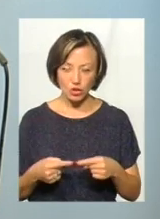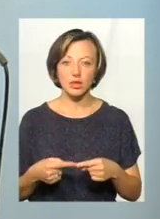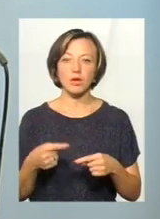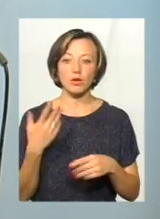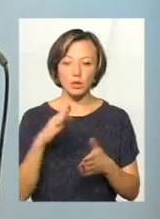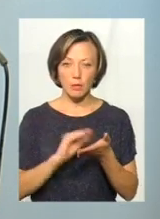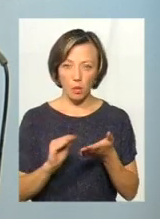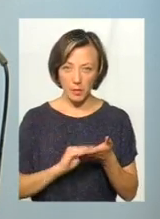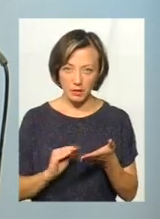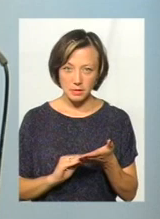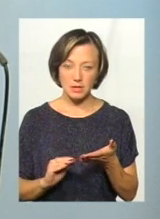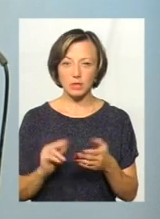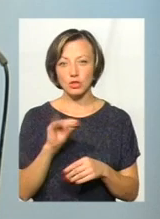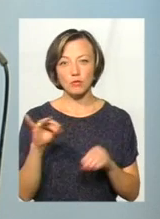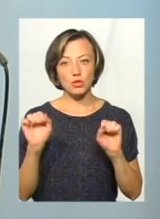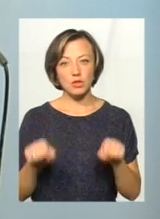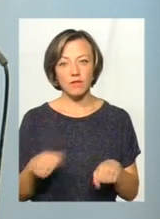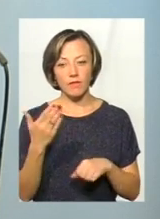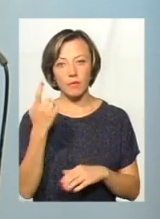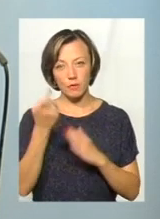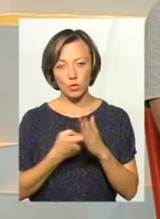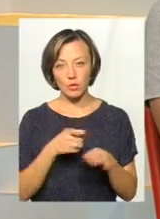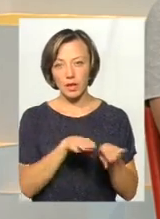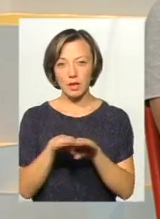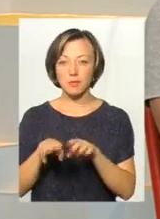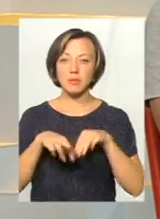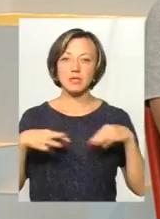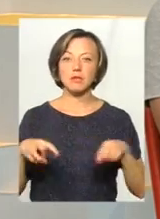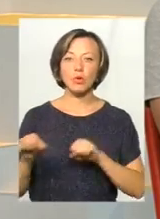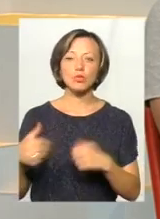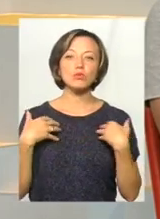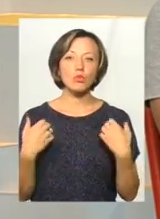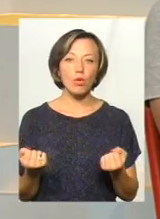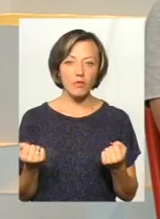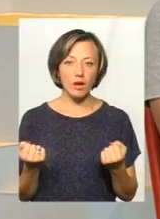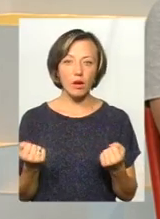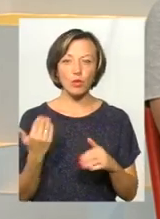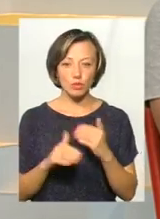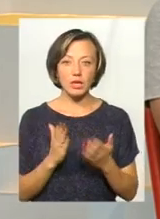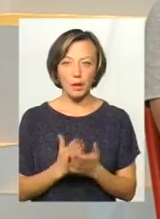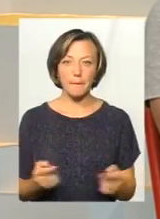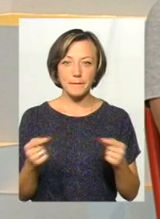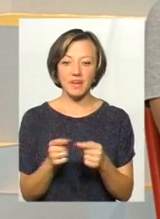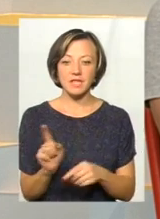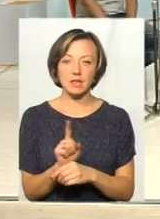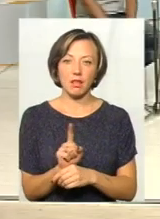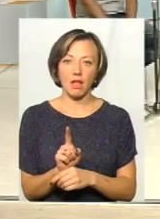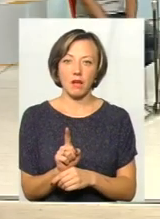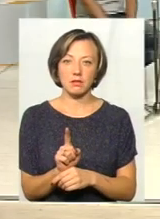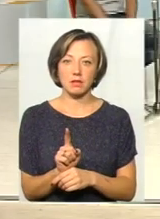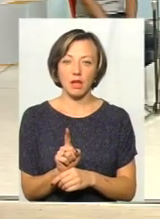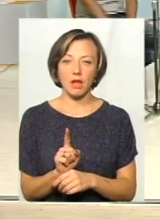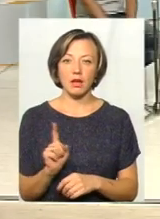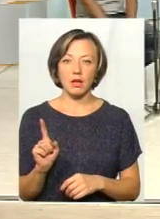вже прописані, чи, можливо, вам відомо, на рівні Міністерства охорони здоров'я вже є якийсь певний стандарт? Тому що